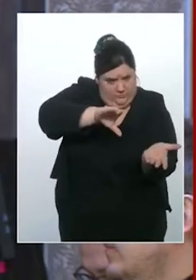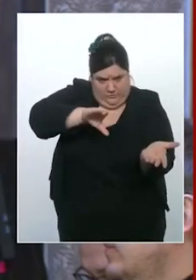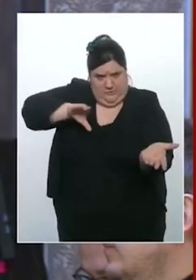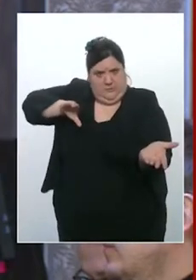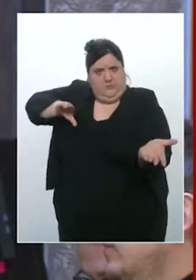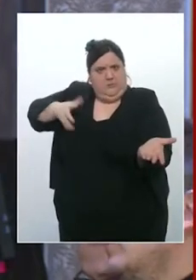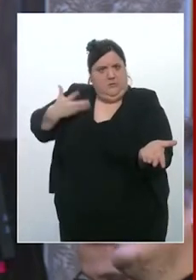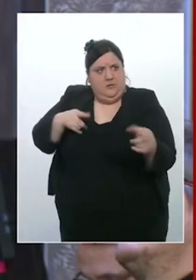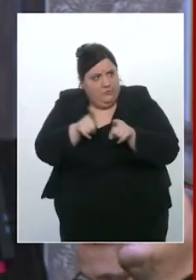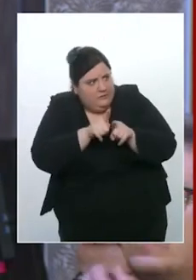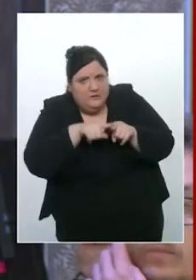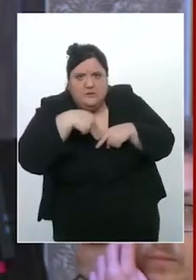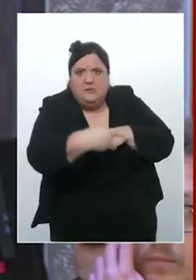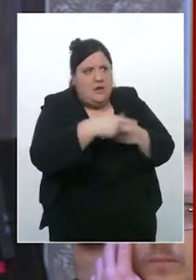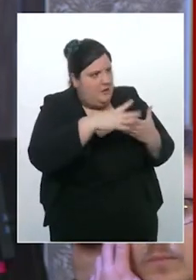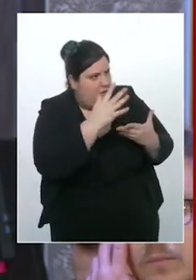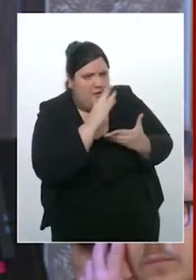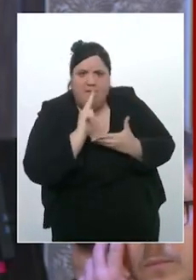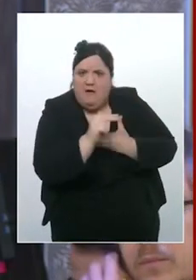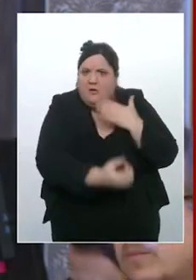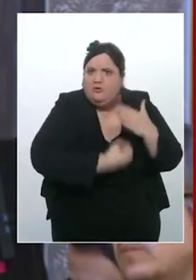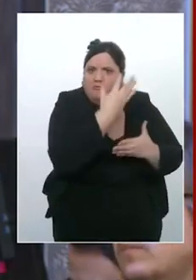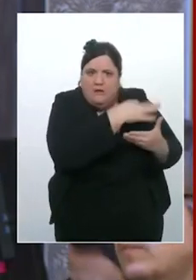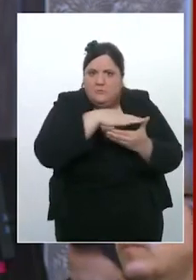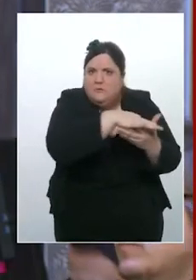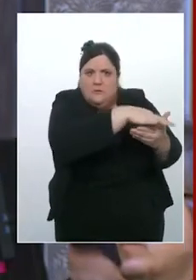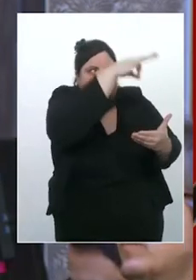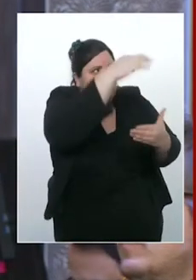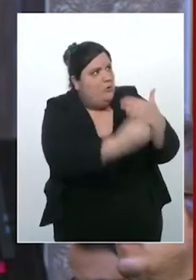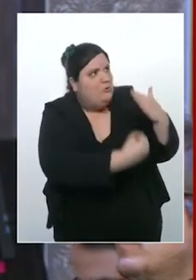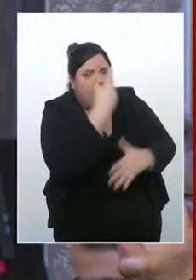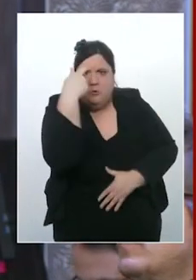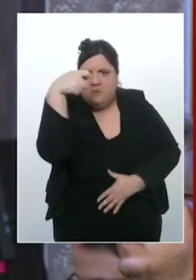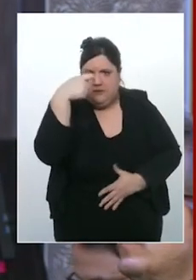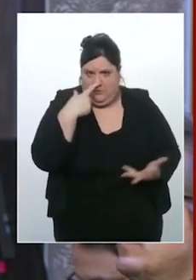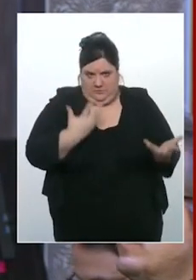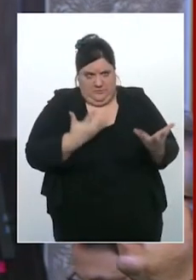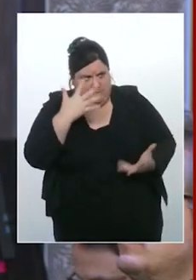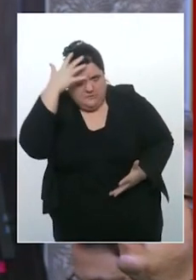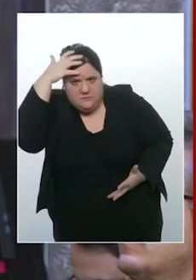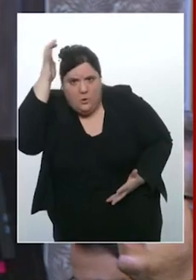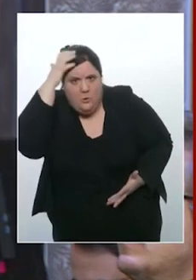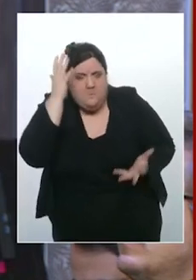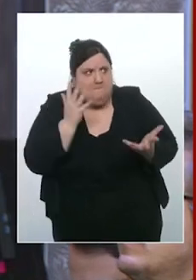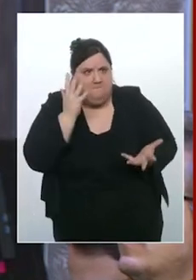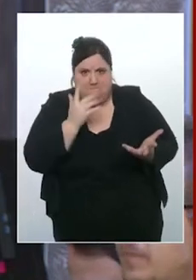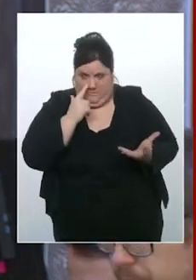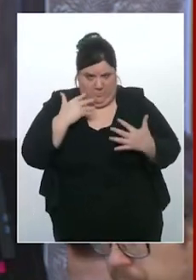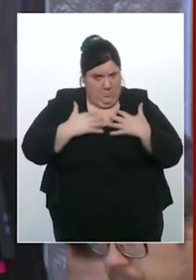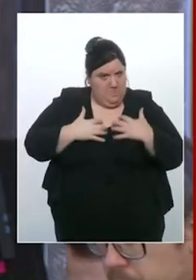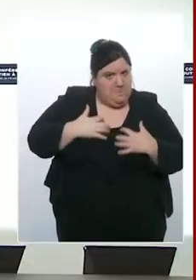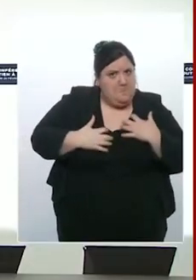Est-ce que vous en avez parlé dans votre propos liminaire ? À quel point est-ce qu'on est inquiets et est-ce qu'on est en train de poser les bases d'une potentielle suite sans les Américains